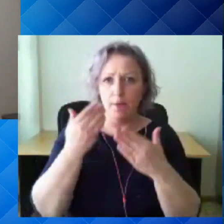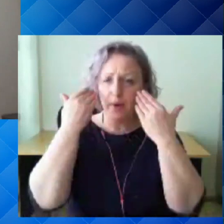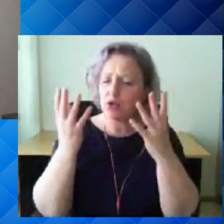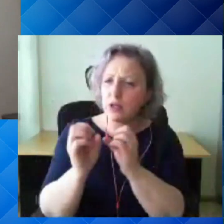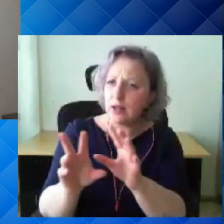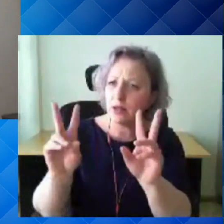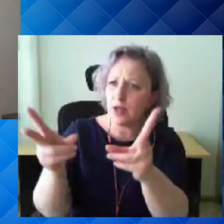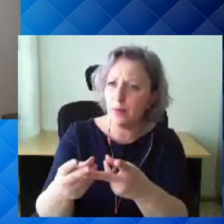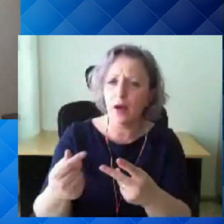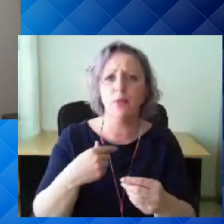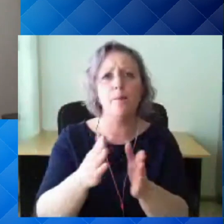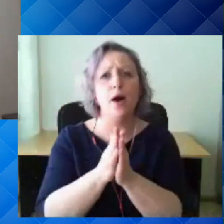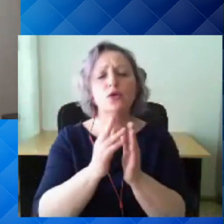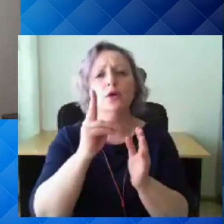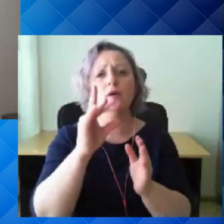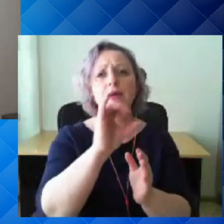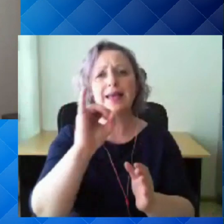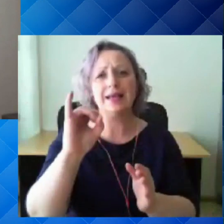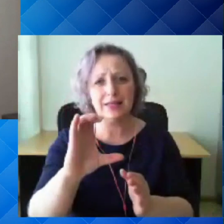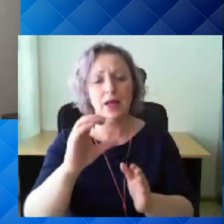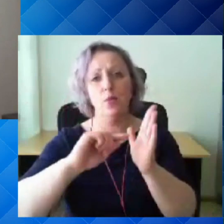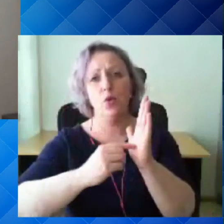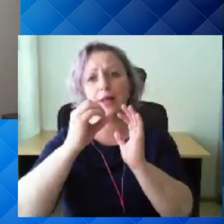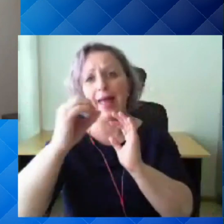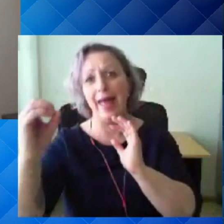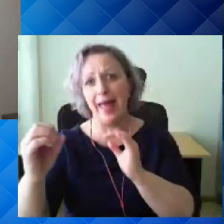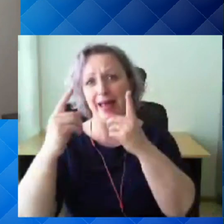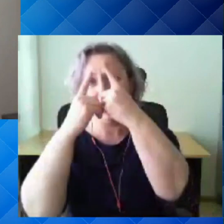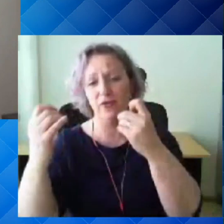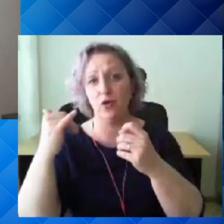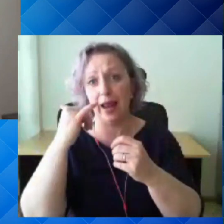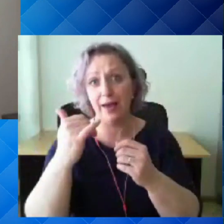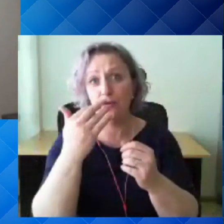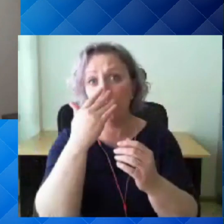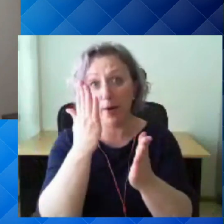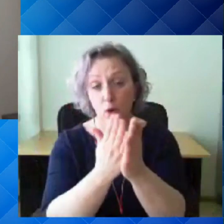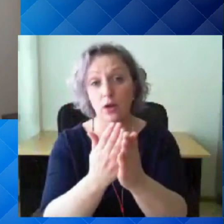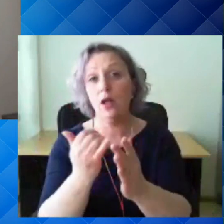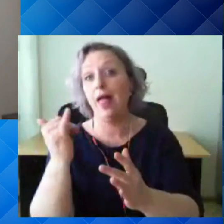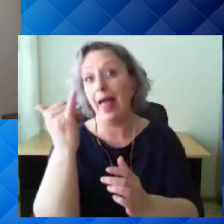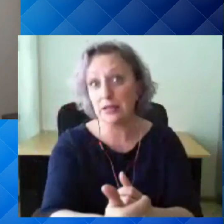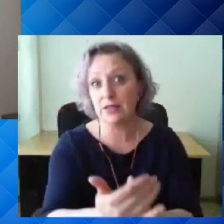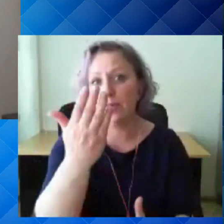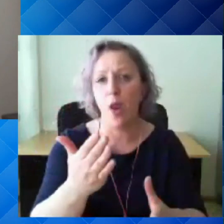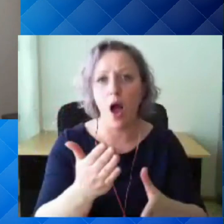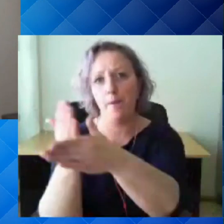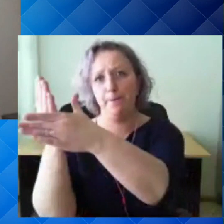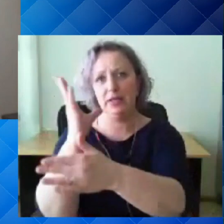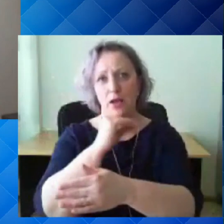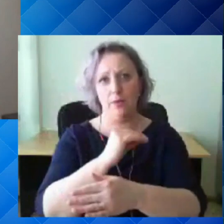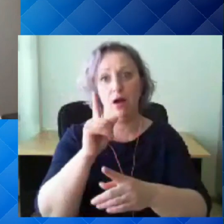kriis.ee, kus infotelefon on. Äkki nad saavad seal rohkem abi. Aga kahjuks ei